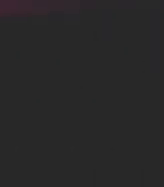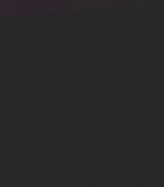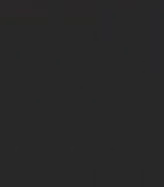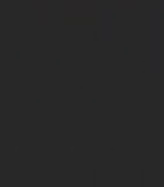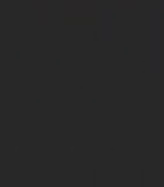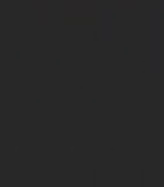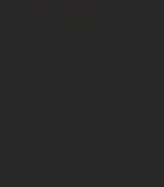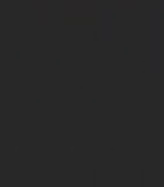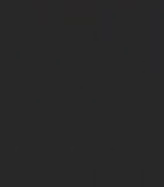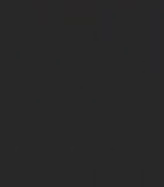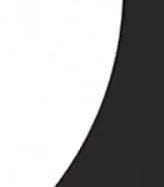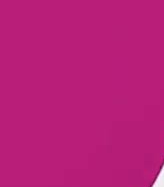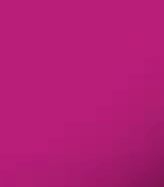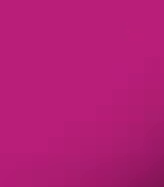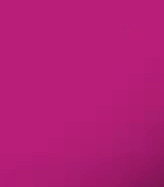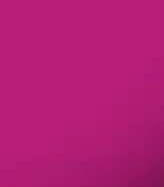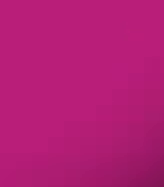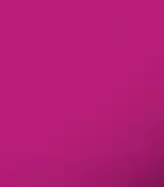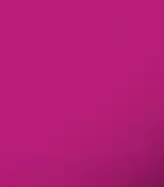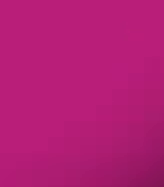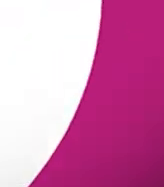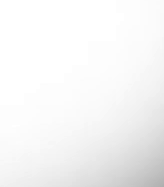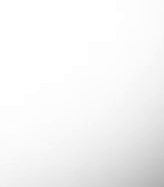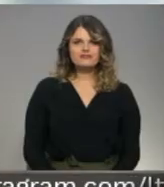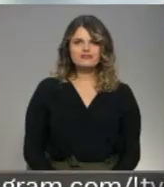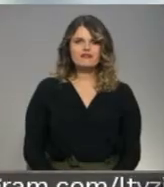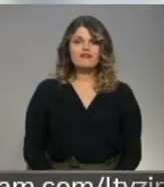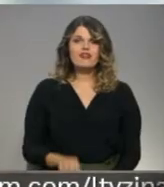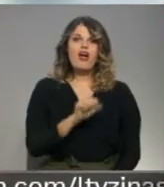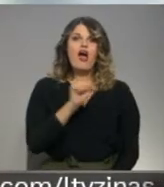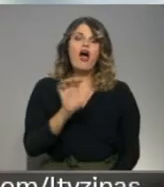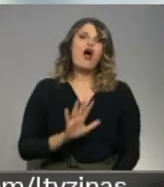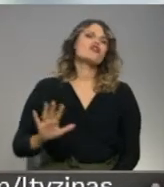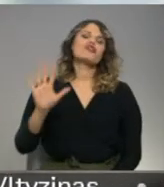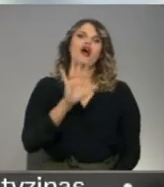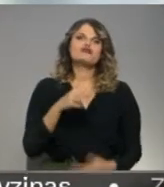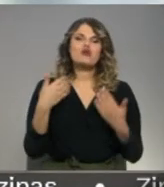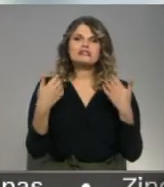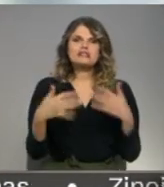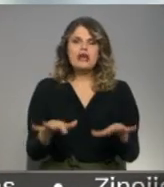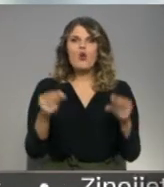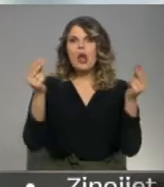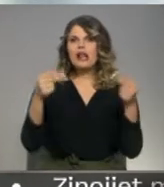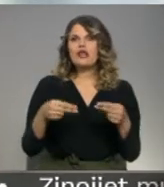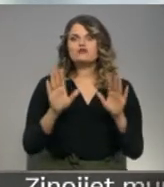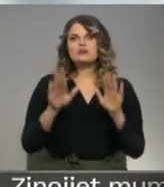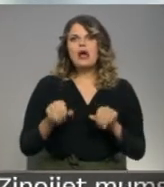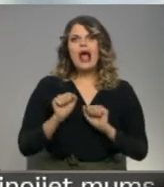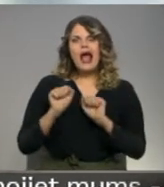Re, visi ēters ir te! Ādežos noslēgts līgums para